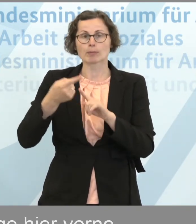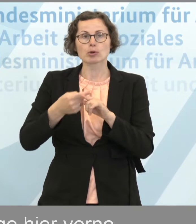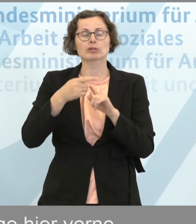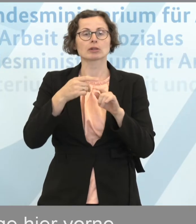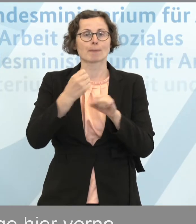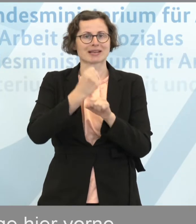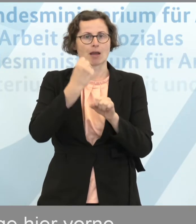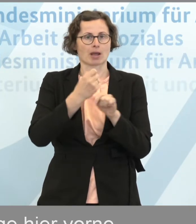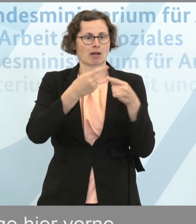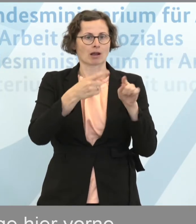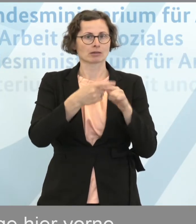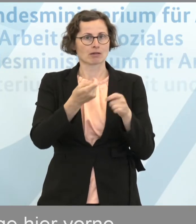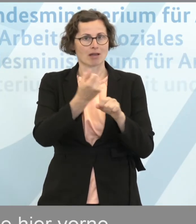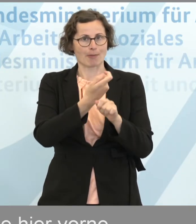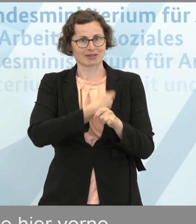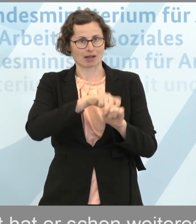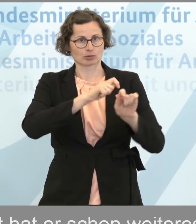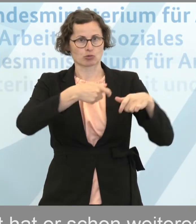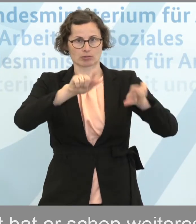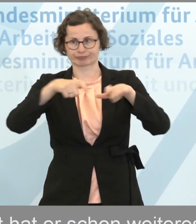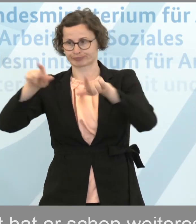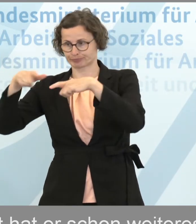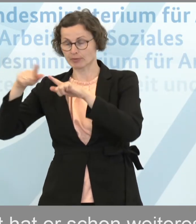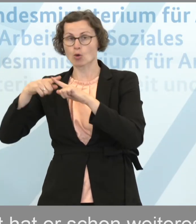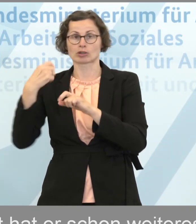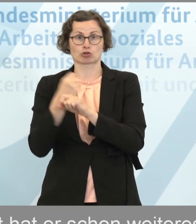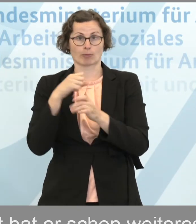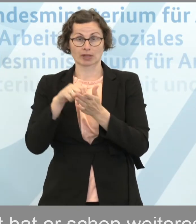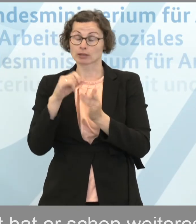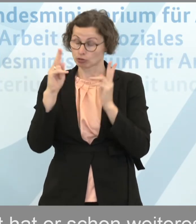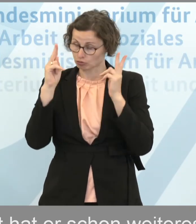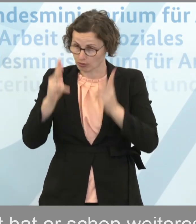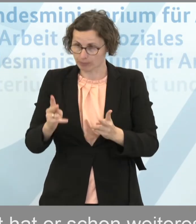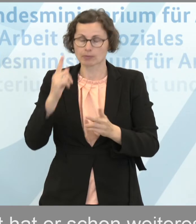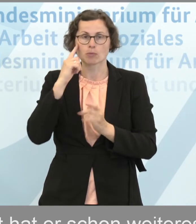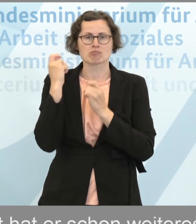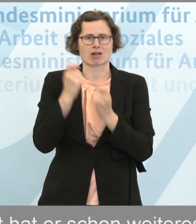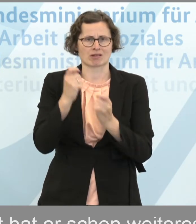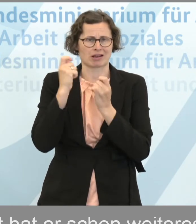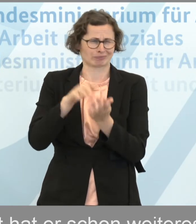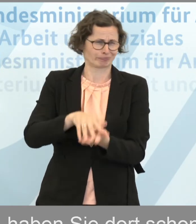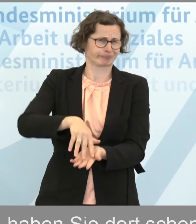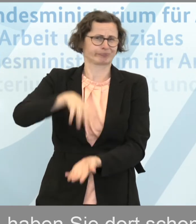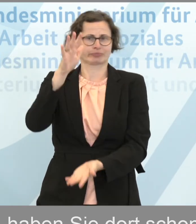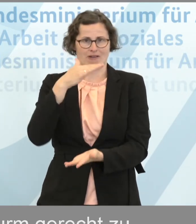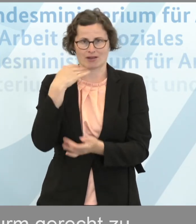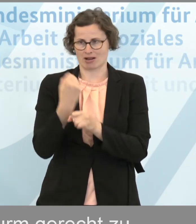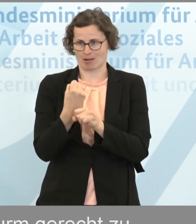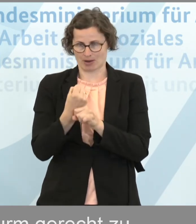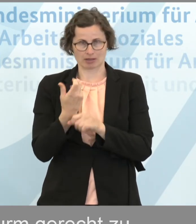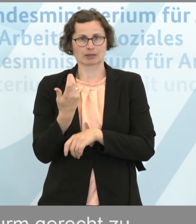Arbeitsagenturen und aus Jobcentern, die wirklich jetzt einen unglaublichen Job gemacht haben und aktuell auch noch machen.